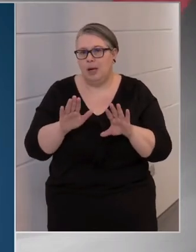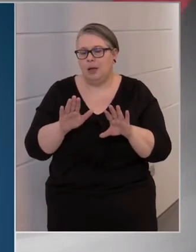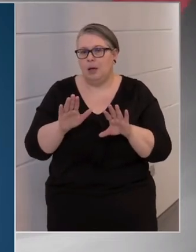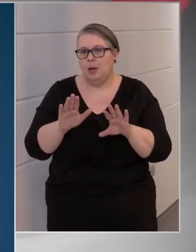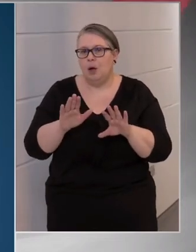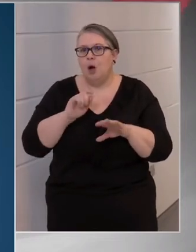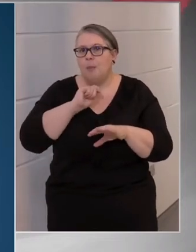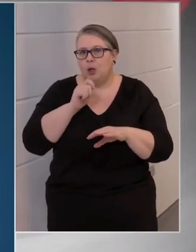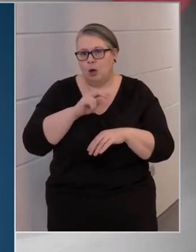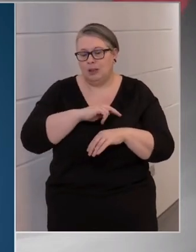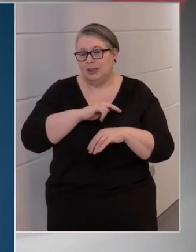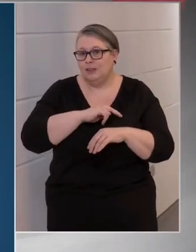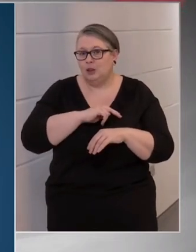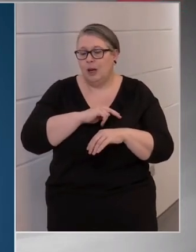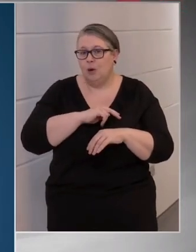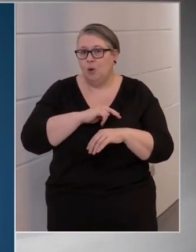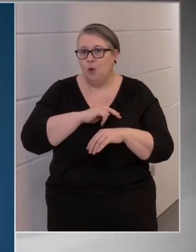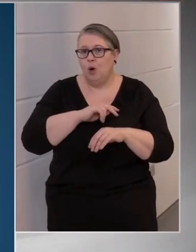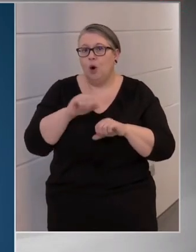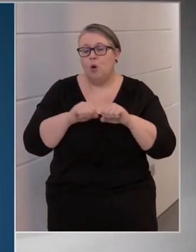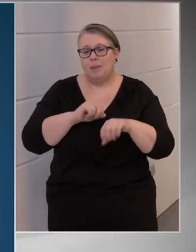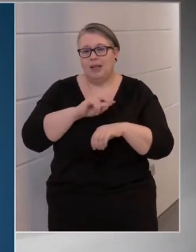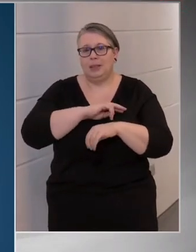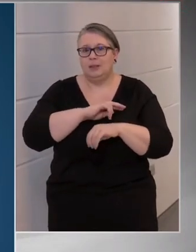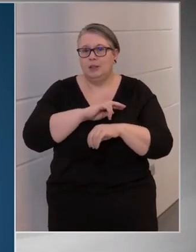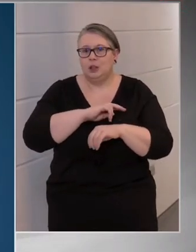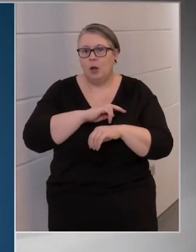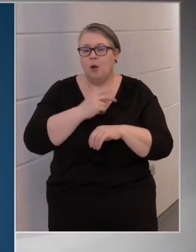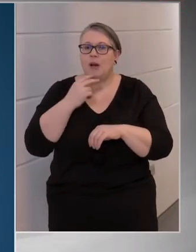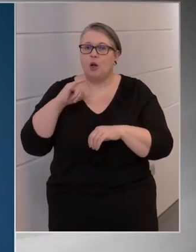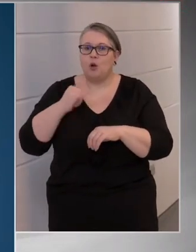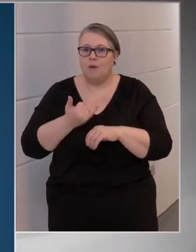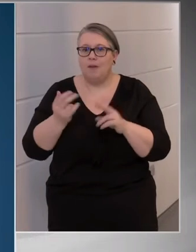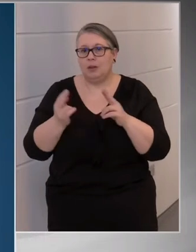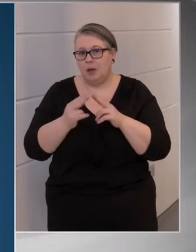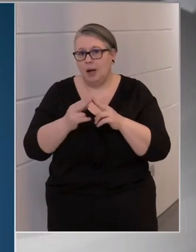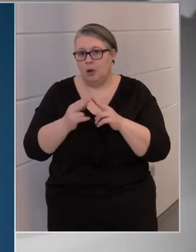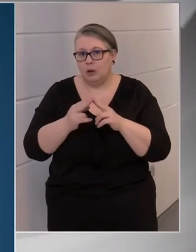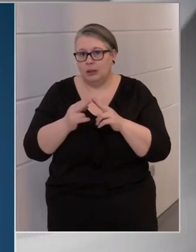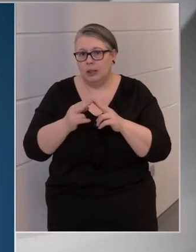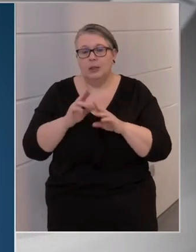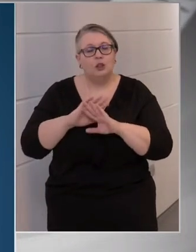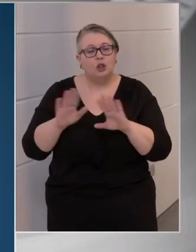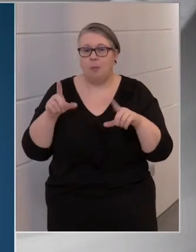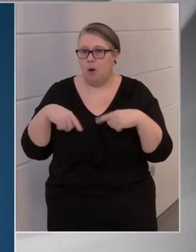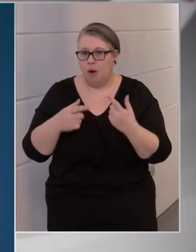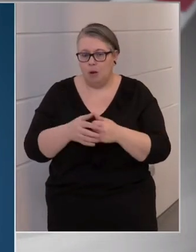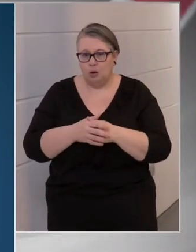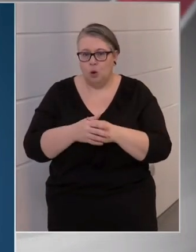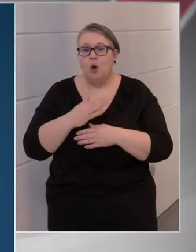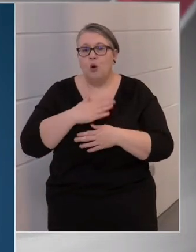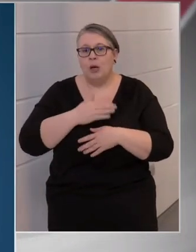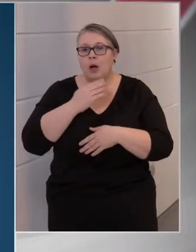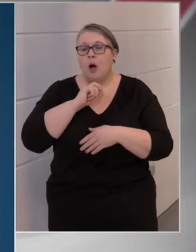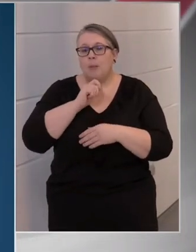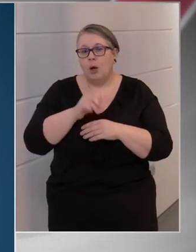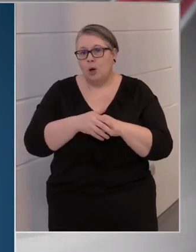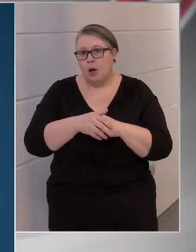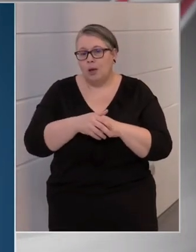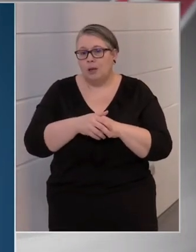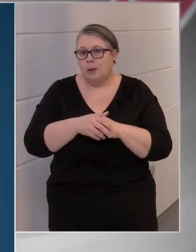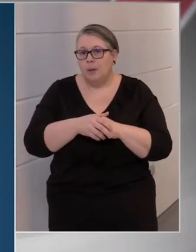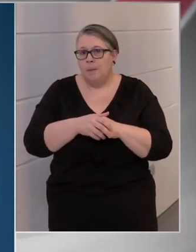tisztiserő, kormány tisztiserő Vera Jurovával találkozni sem hajlandó. Örülnénk, hogyha a magyar gyűlöletén